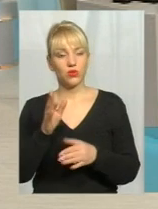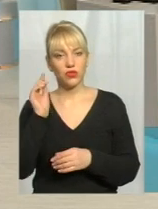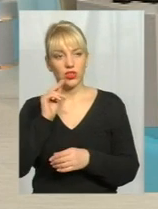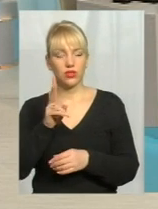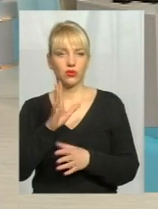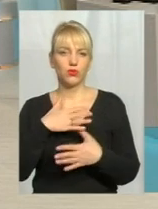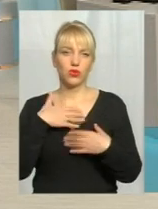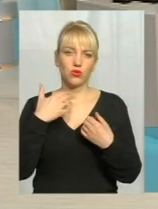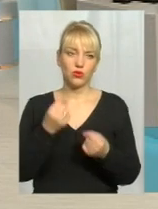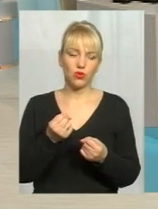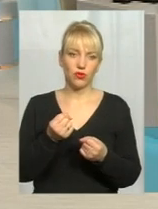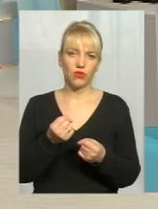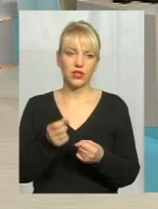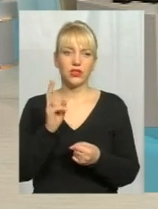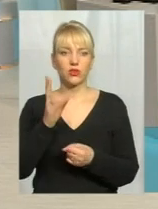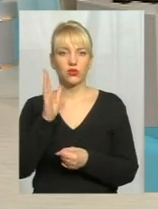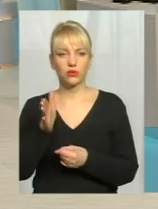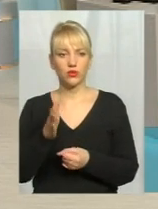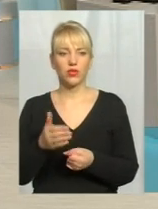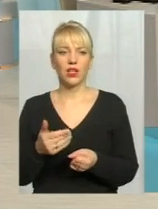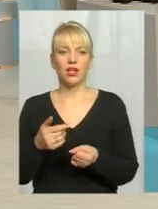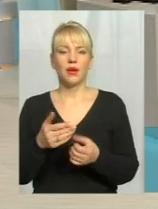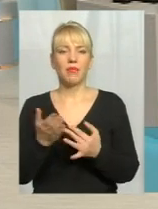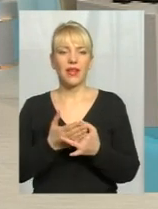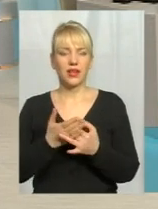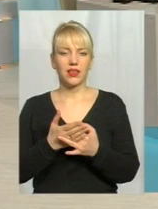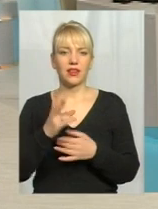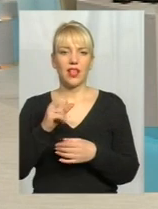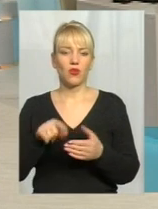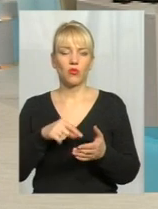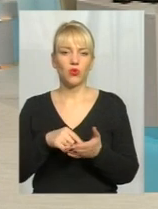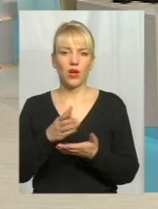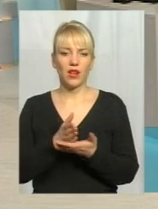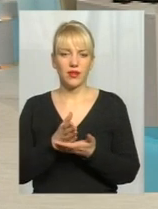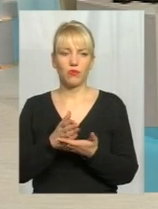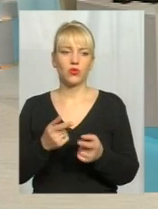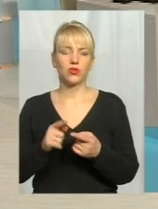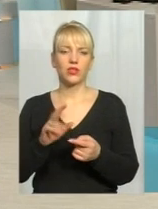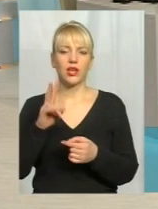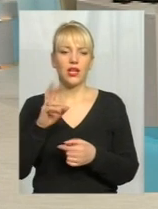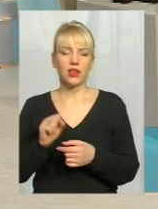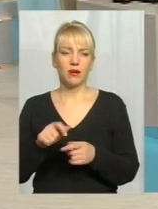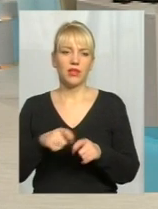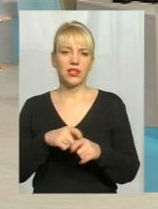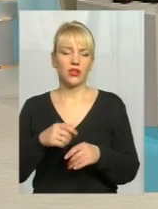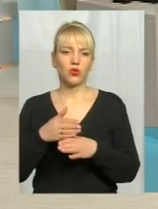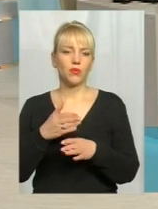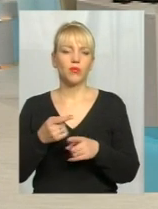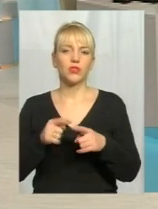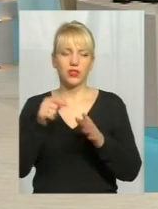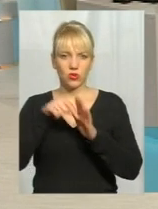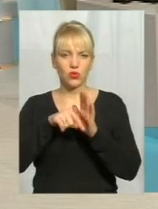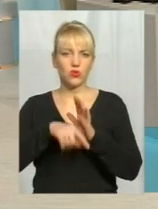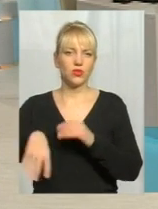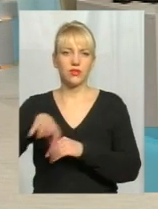хтось буде оздоровлюватися, хтось пільги на комунальні послуги, геометріальна допомога, це, мабуть, що скористаються всі, тому що